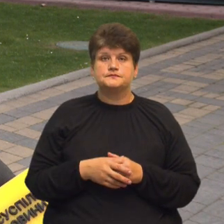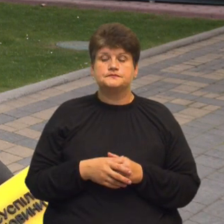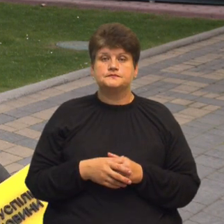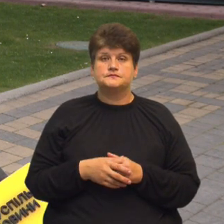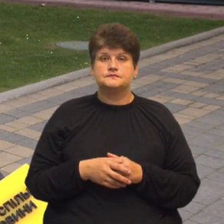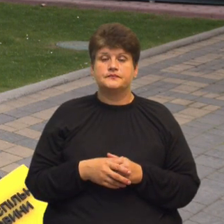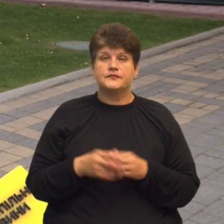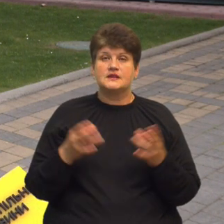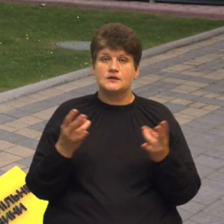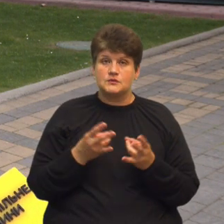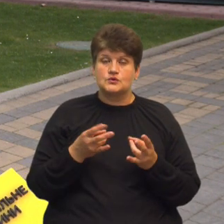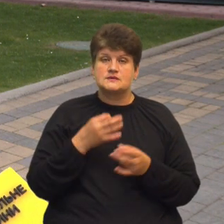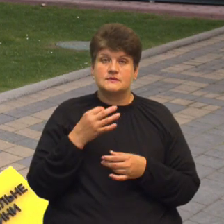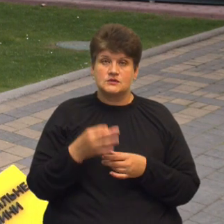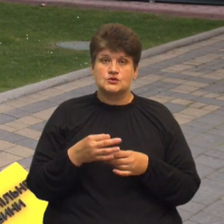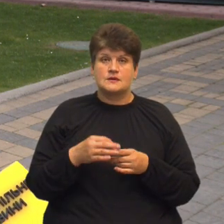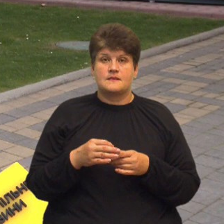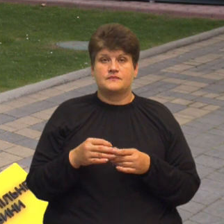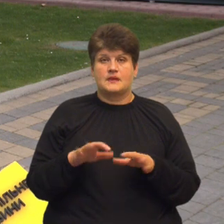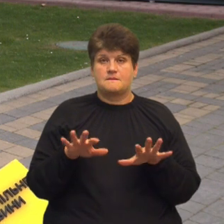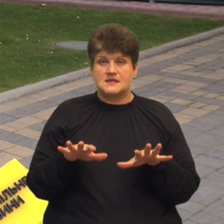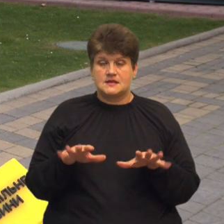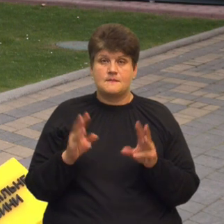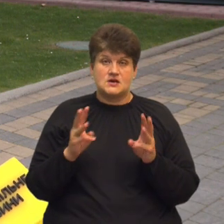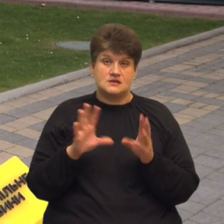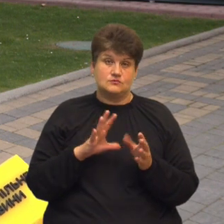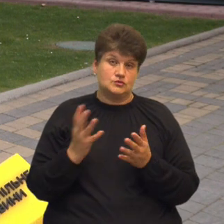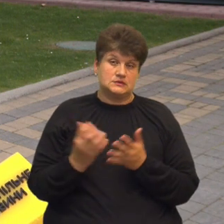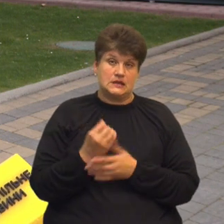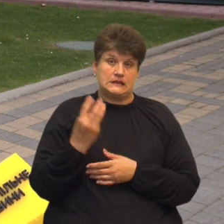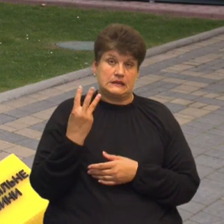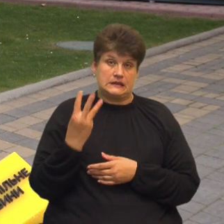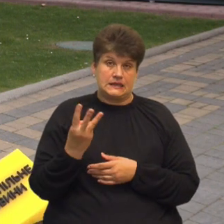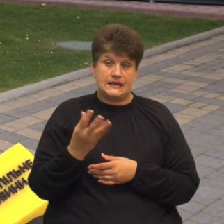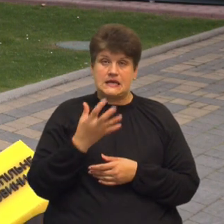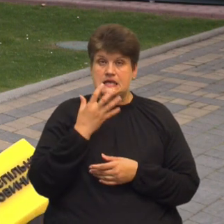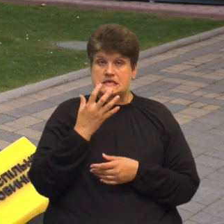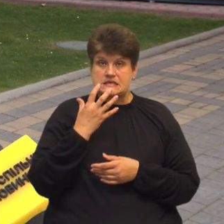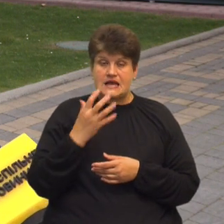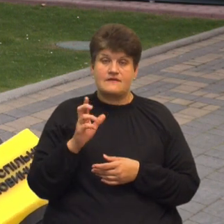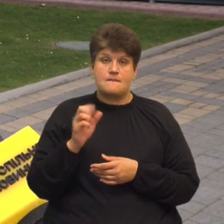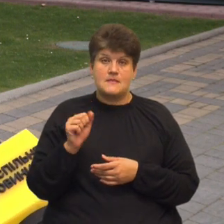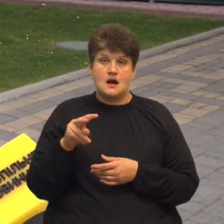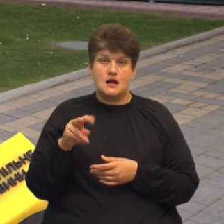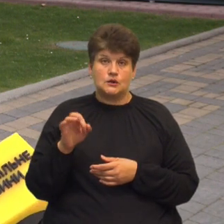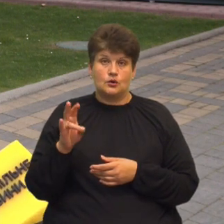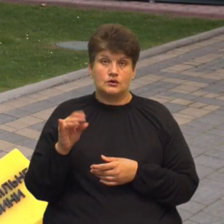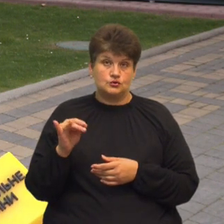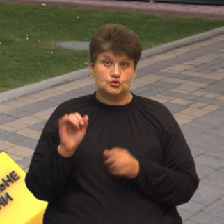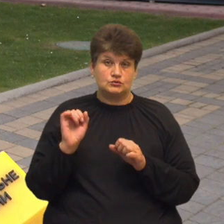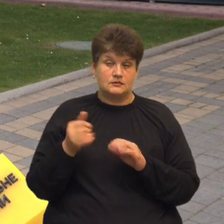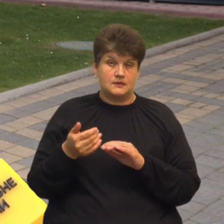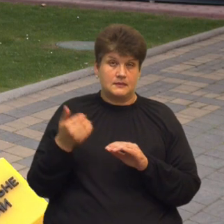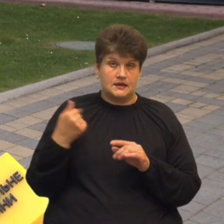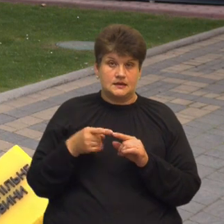Необхідно значити, що поблизу місця пожежі було виявлено три кисневих балони, що може свідчити про те, що напередодні на